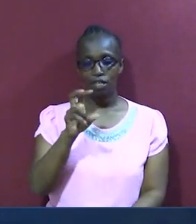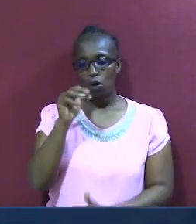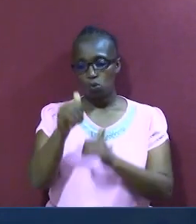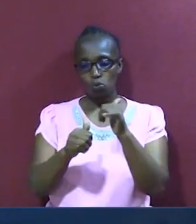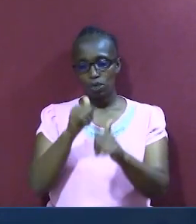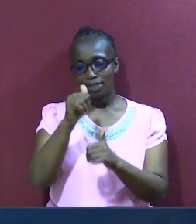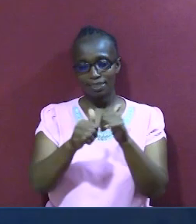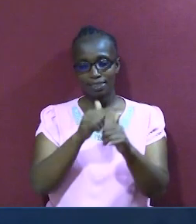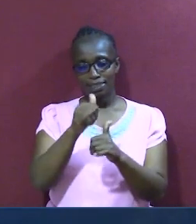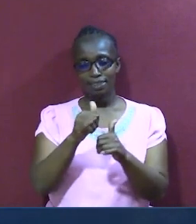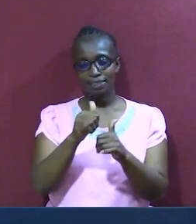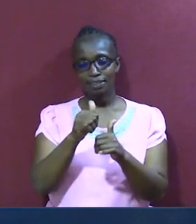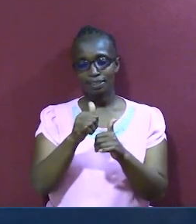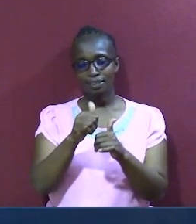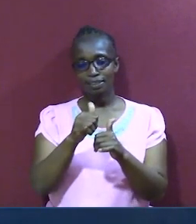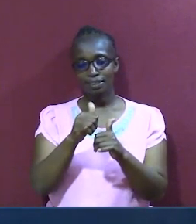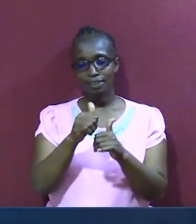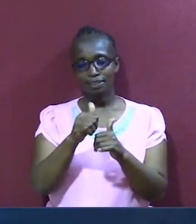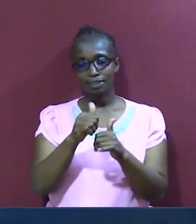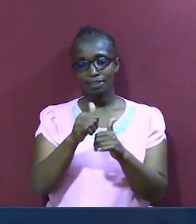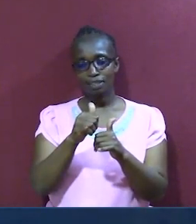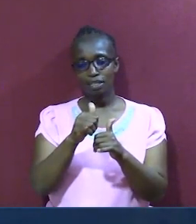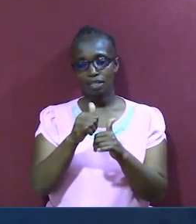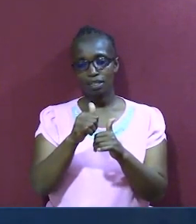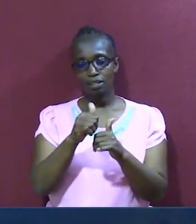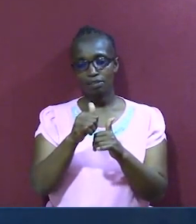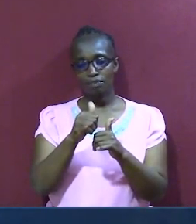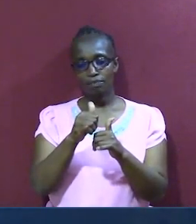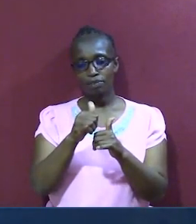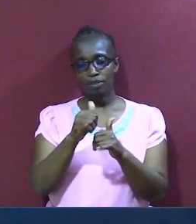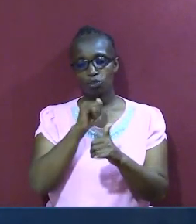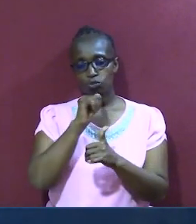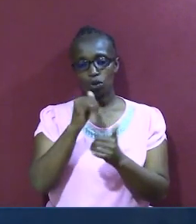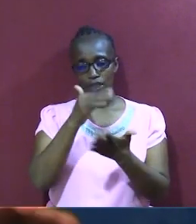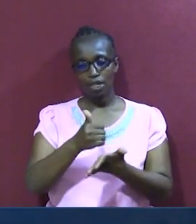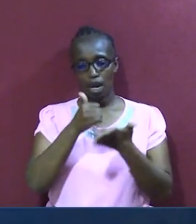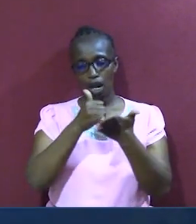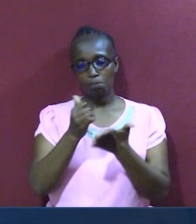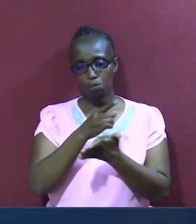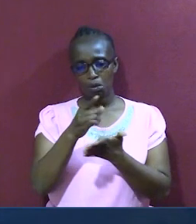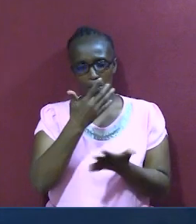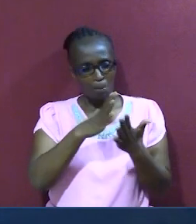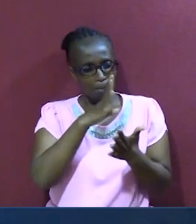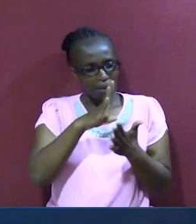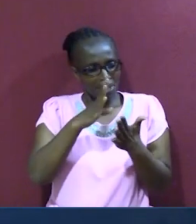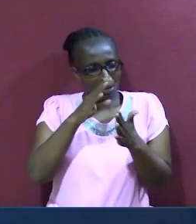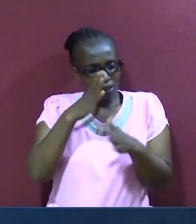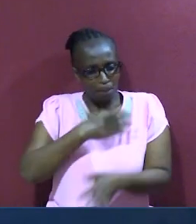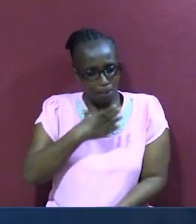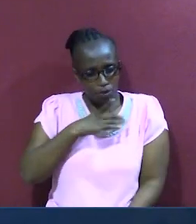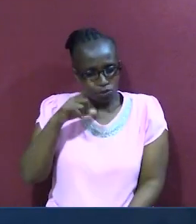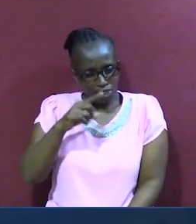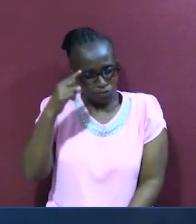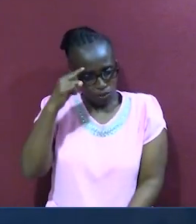Lawa ya kwamba siku moja, wata kusaidia. Wale ambayo na waona si watu wa maana. Kesho,